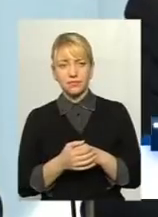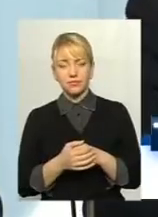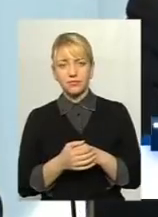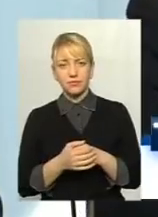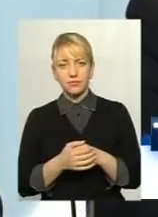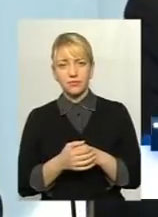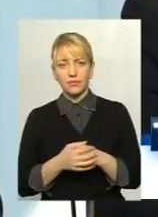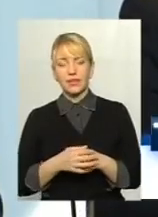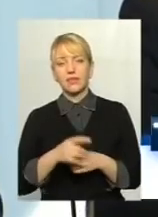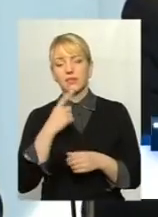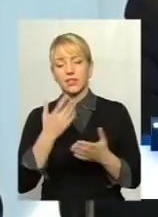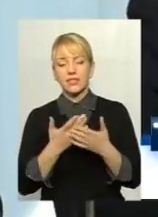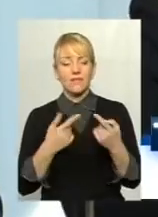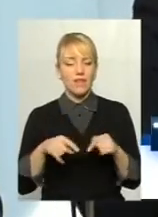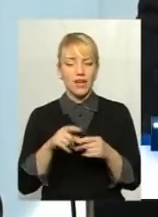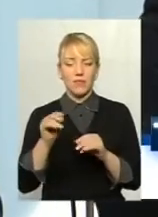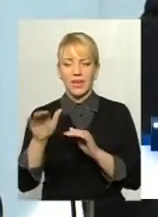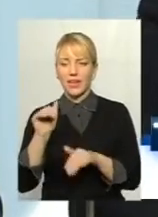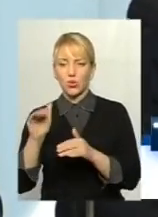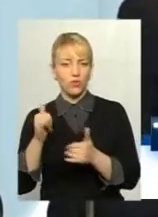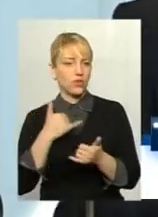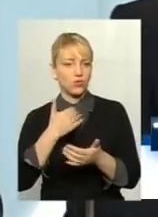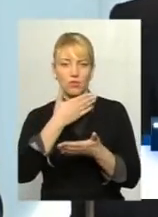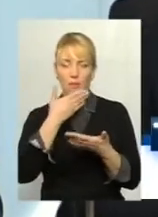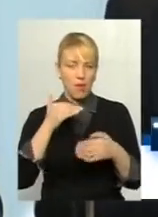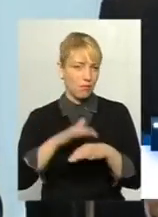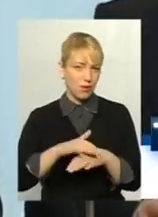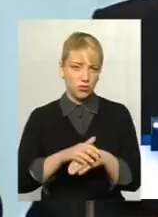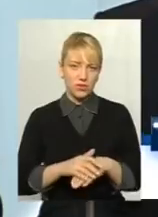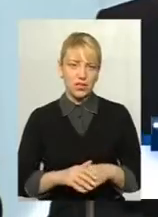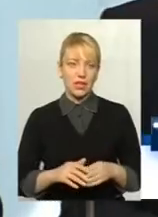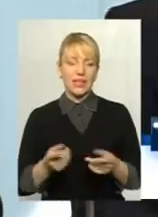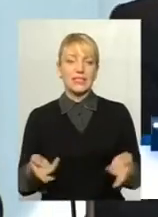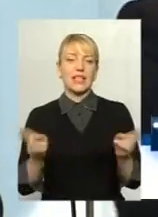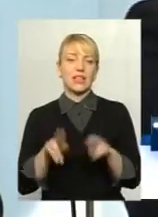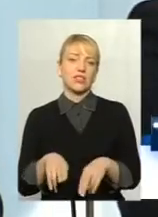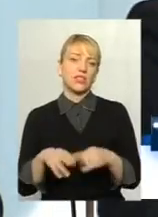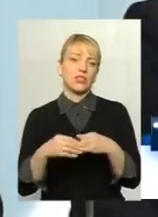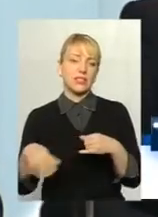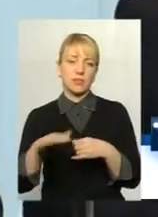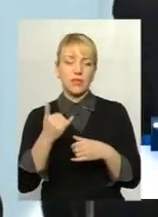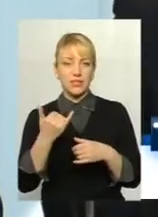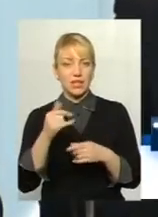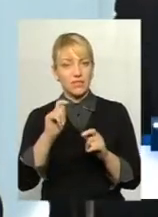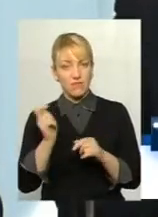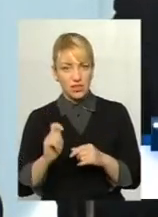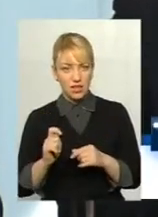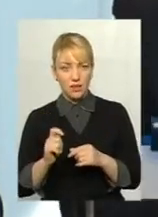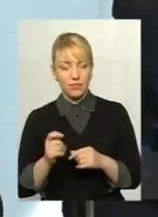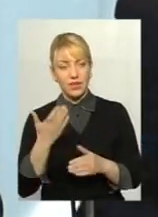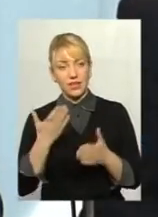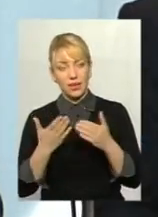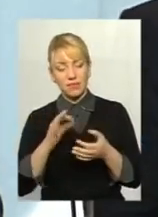Сфери, ну, скажімо, якоїсь кредитування немає банківської, і так далі, залишилася земля. І йде війна, і знаєте, в цей, якби,